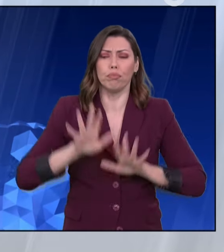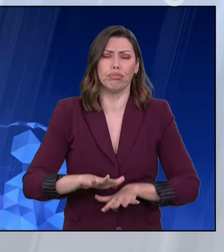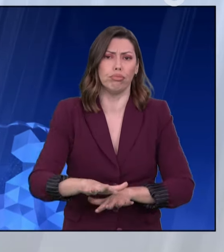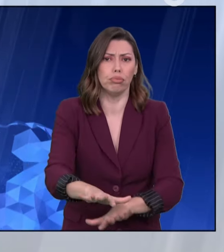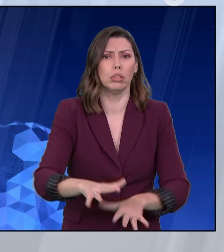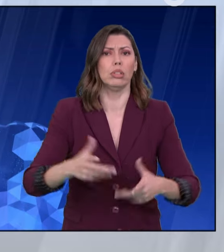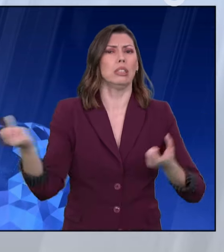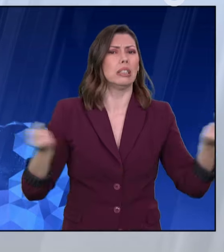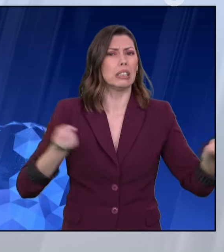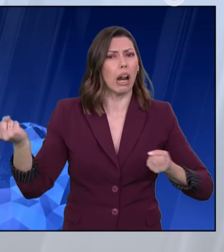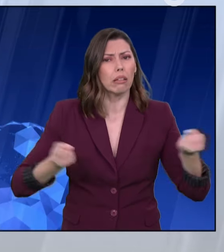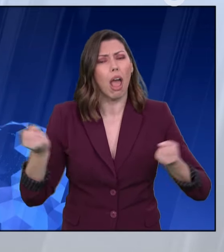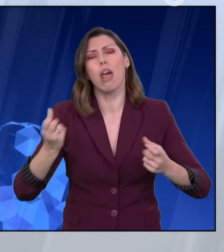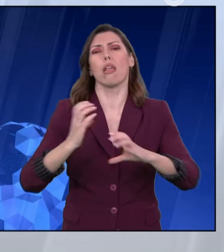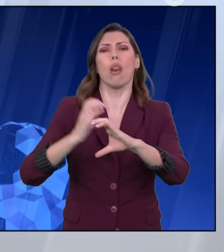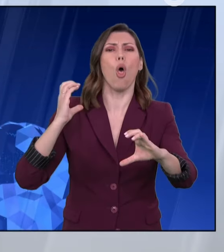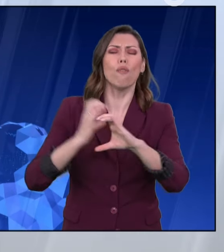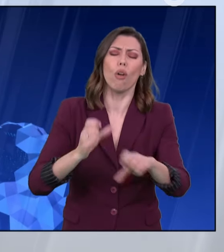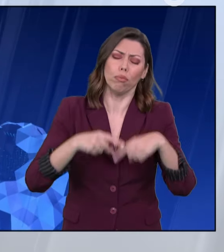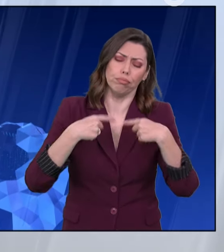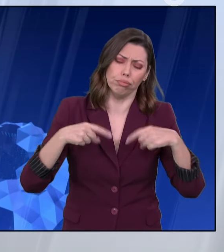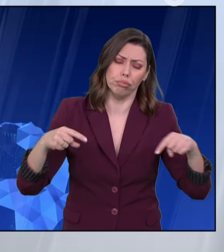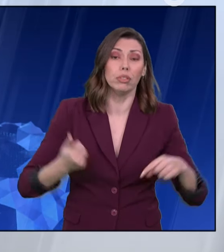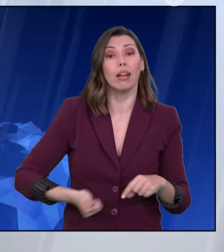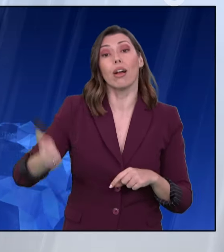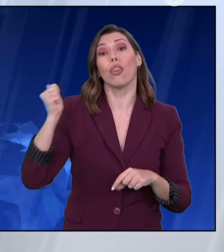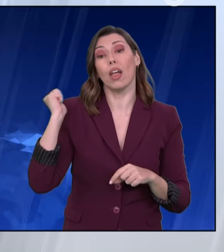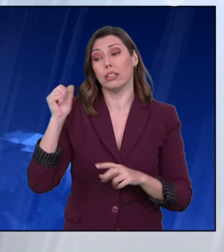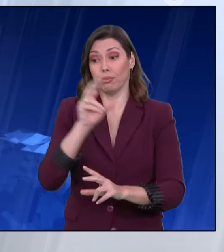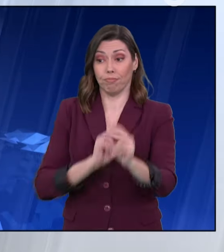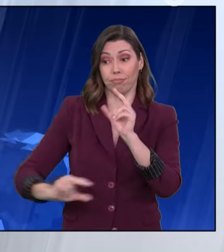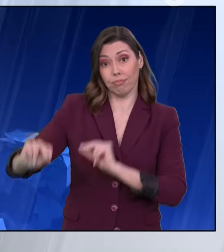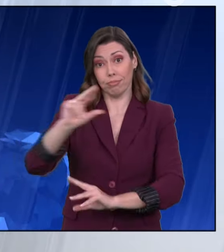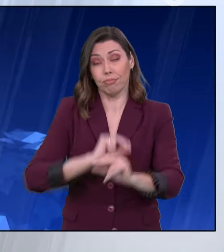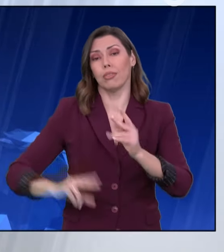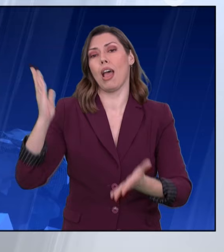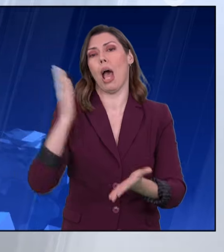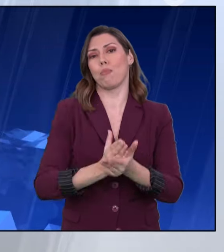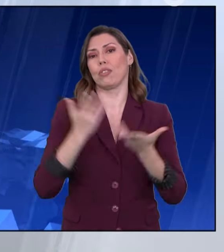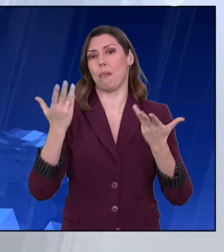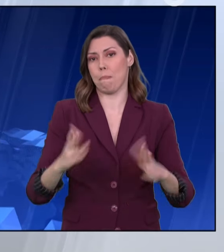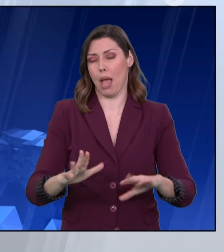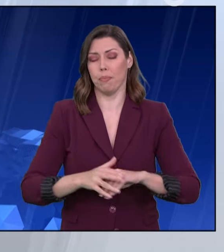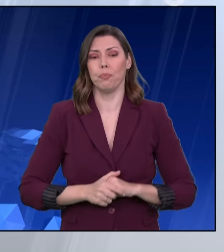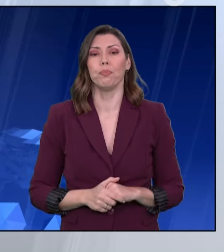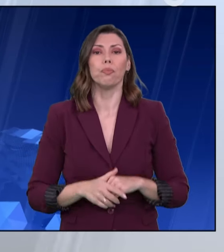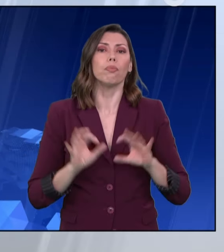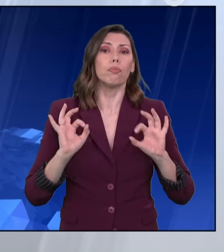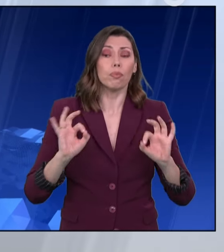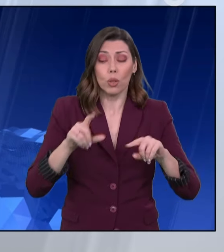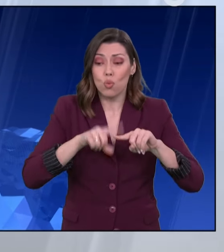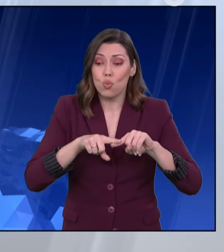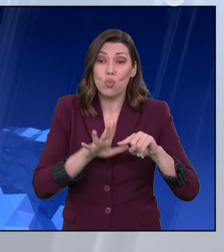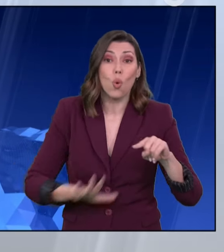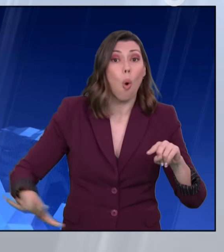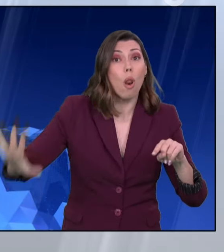λεωφορία και αγροτικά οχήματα όπως αποφάσισαν στην πανελλαδική συσκέψη στη νοίκαια της Λάρισσας. Την ίδια ώρα τα μπλόκα σε πολλές περιοχές της χώρας